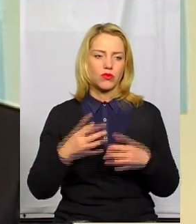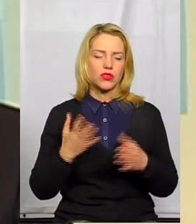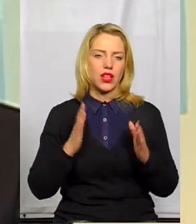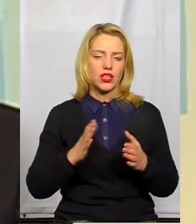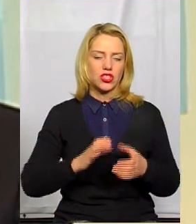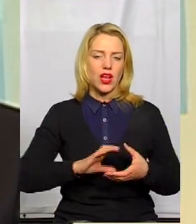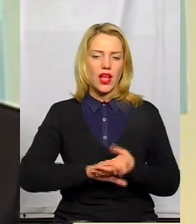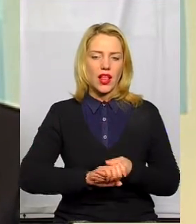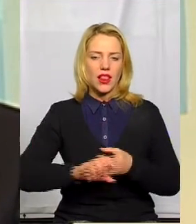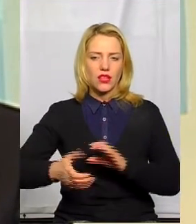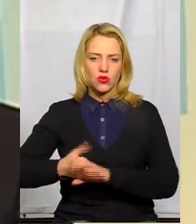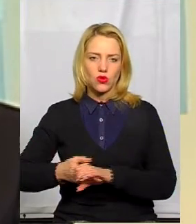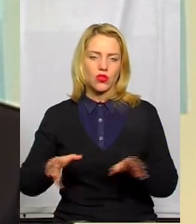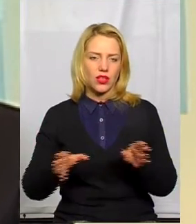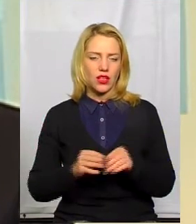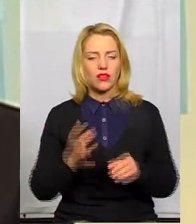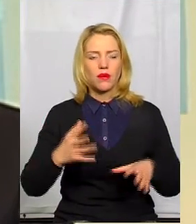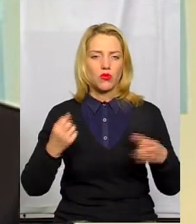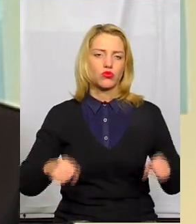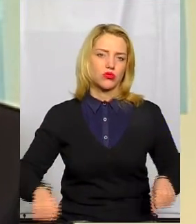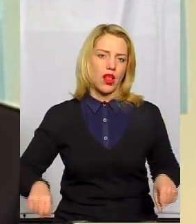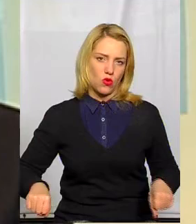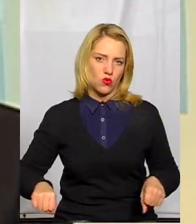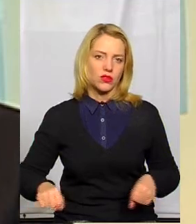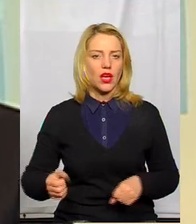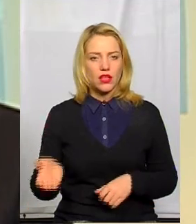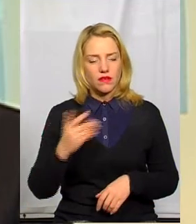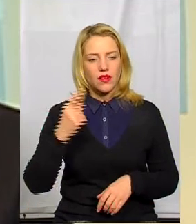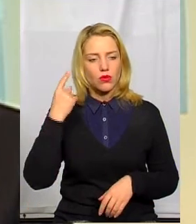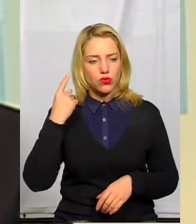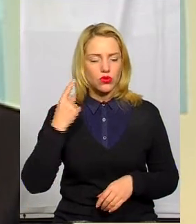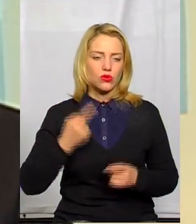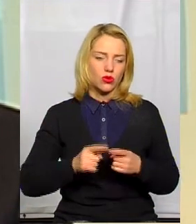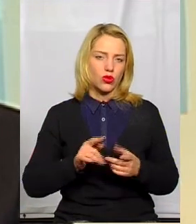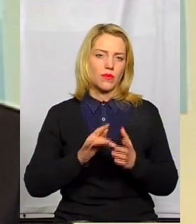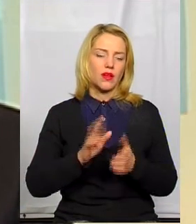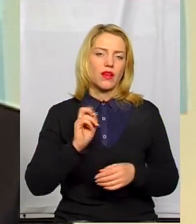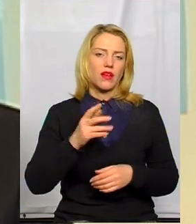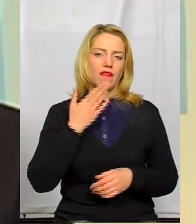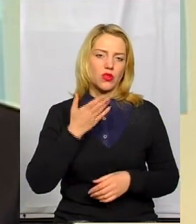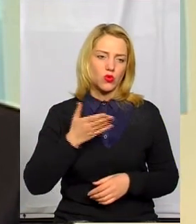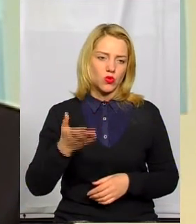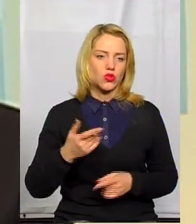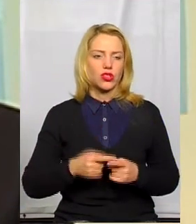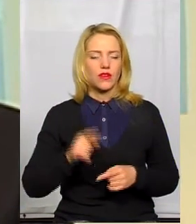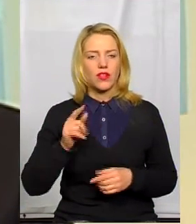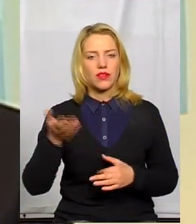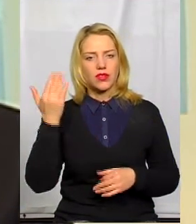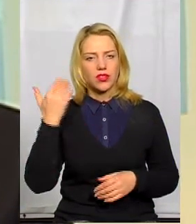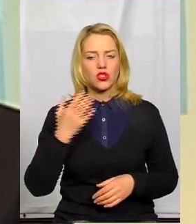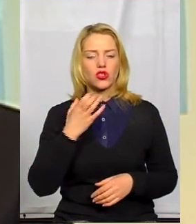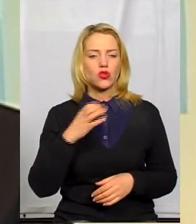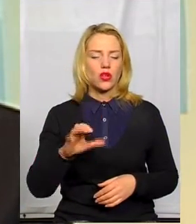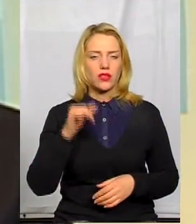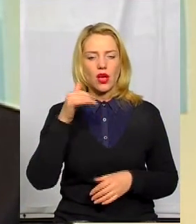лише ланцюг єдності, давайте, там, візьмемося за руки, от, і послухаємо невеличкий, там, екскурс ведучих в ті столітні події,